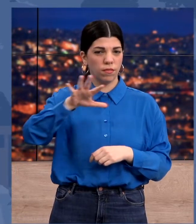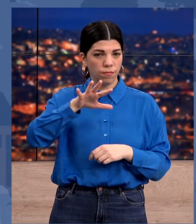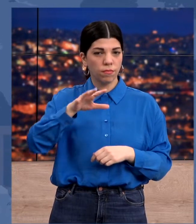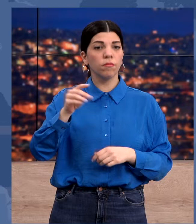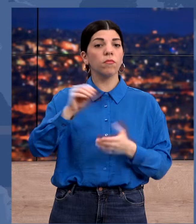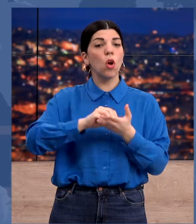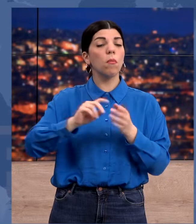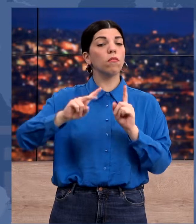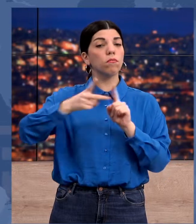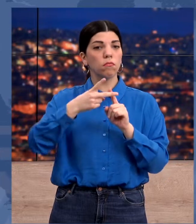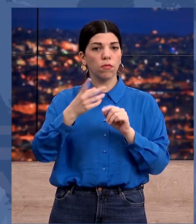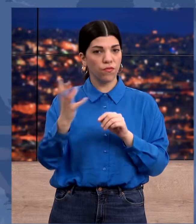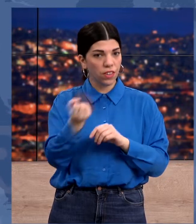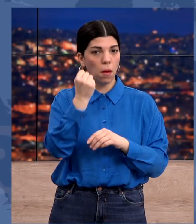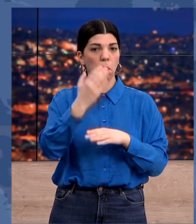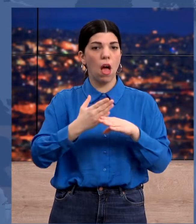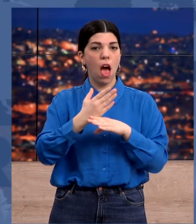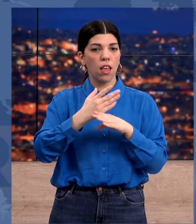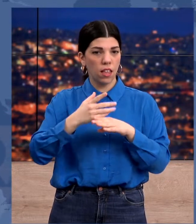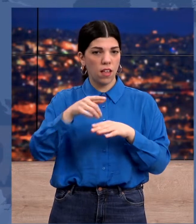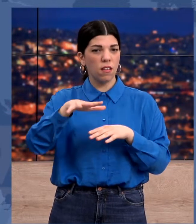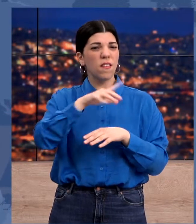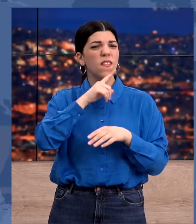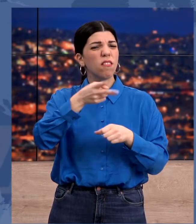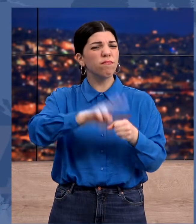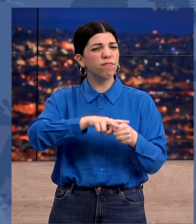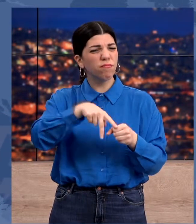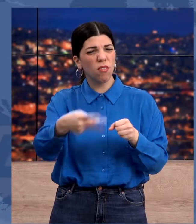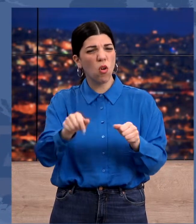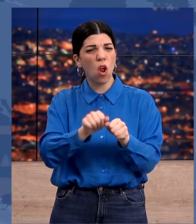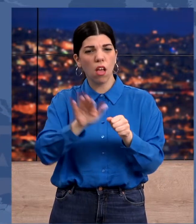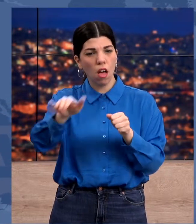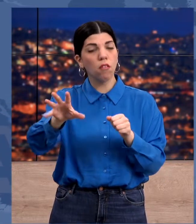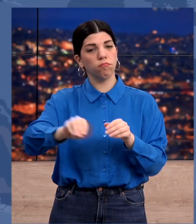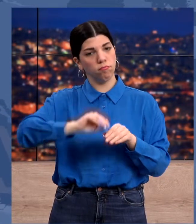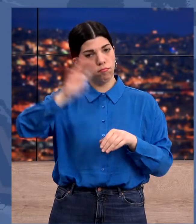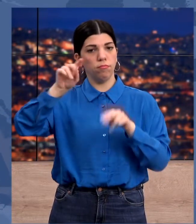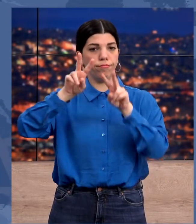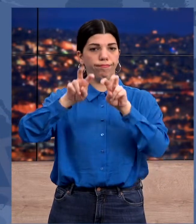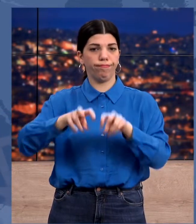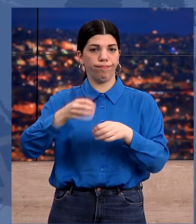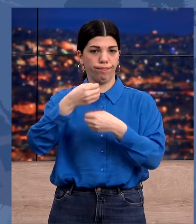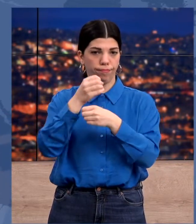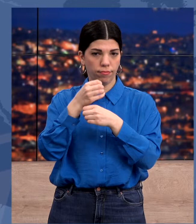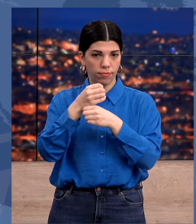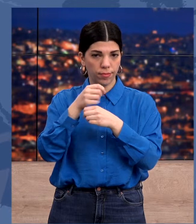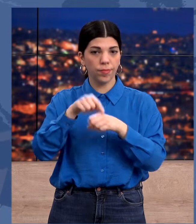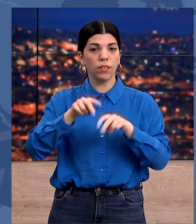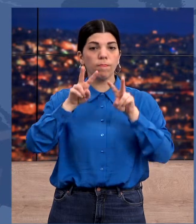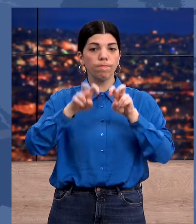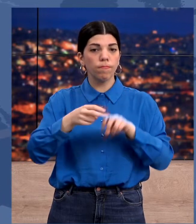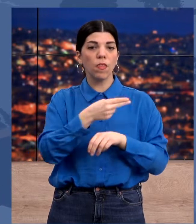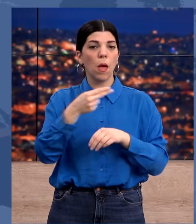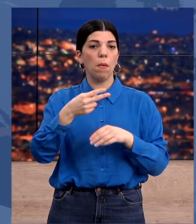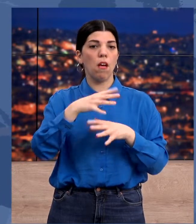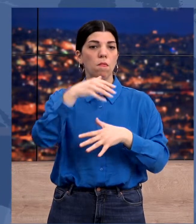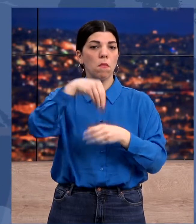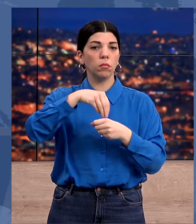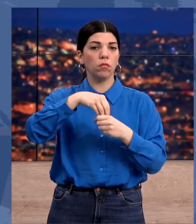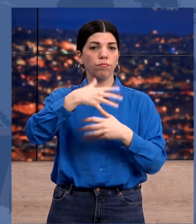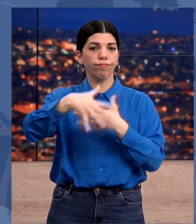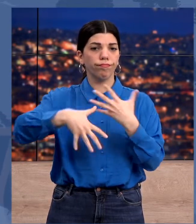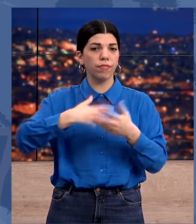μαχαίρι στον τόπο της δολοφονίας του 19χρονου Άλκη, το οποίο μεταφέρθηκε στα εγκληματολογικά εργαστήρια. Στις έρευνες για την